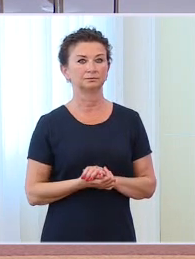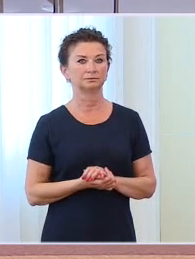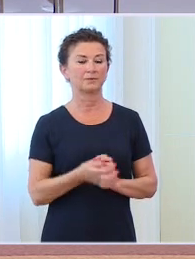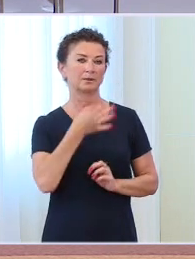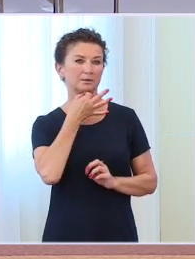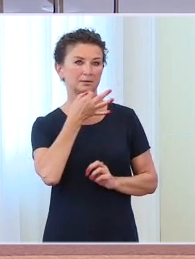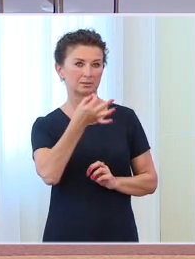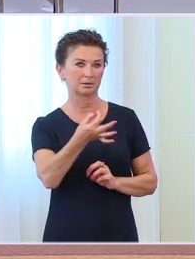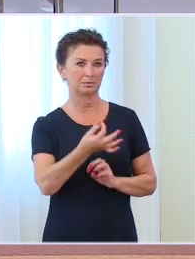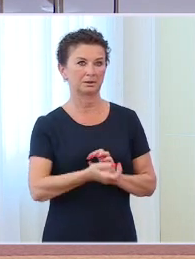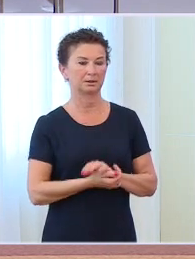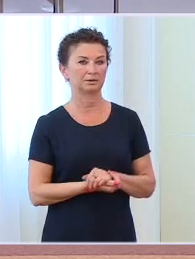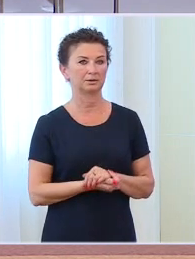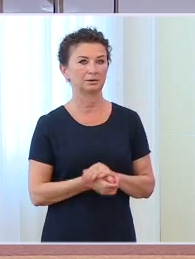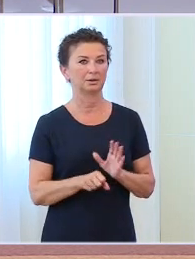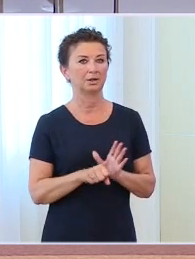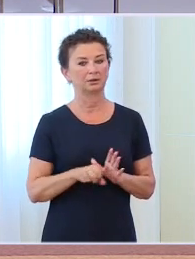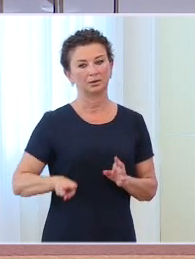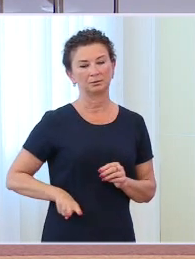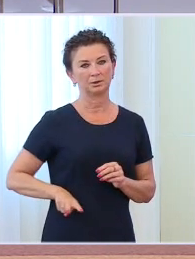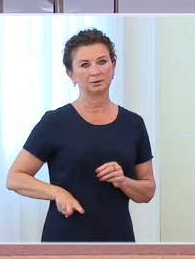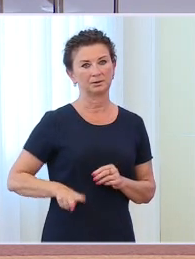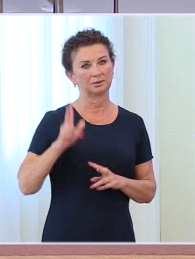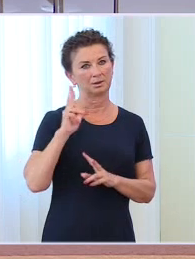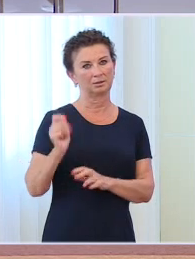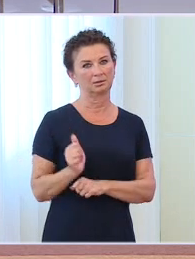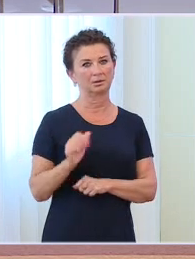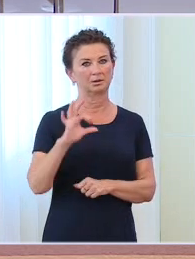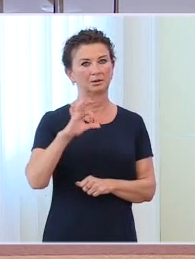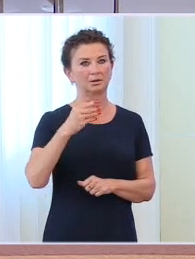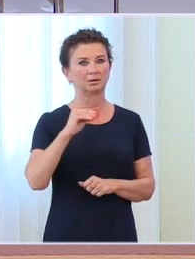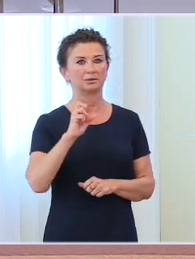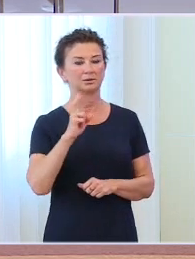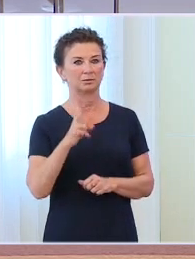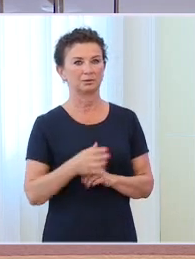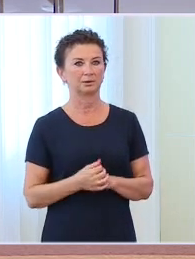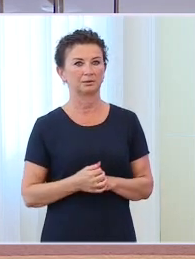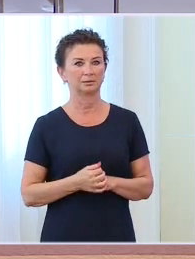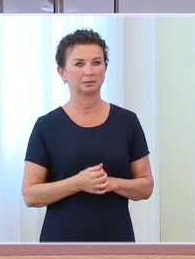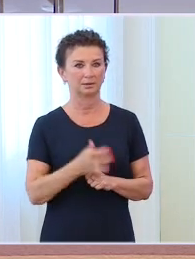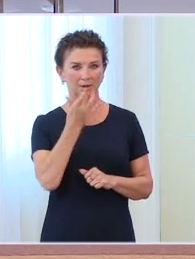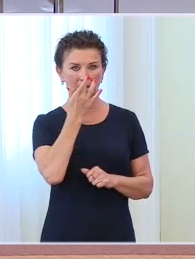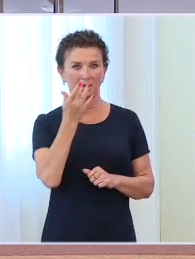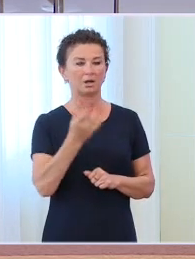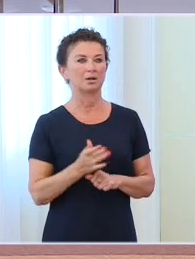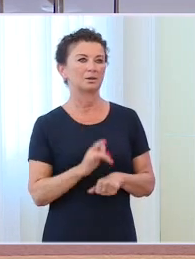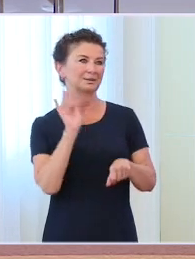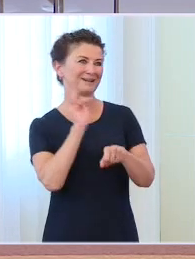pytanie do pana ministra Szymoniaka. Panie ministrze, w dorzestrych słowach Rosja krytykuje manewry rapid trident